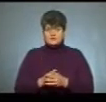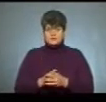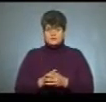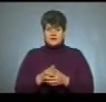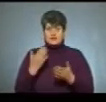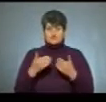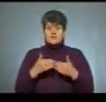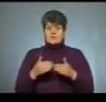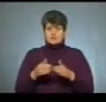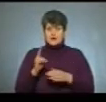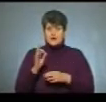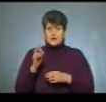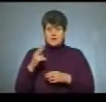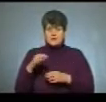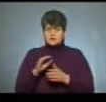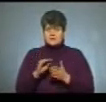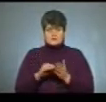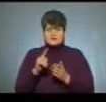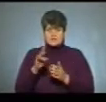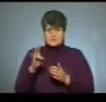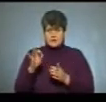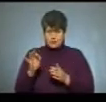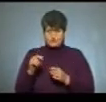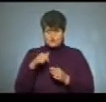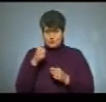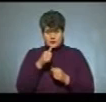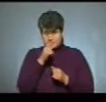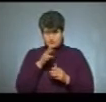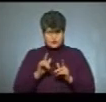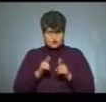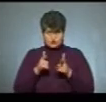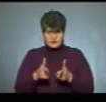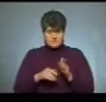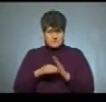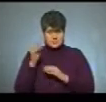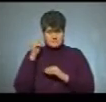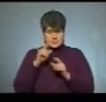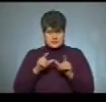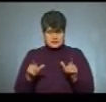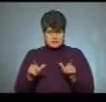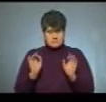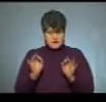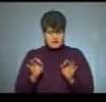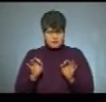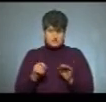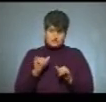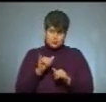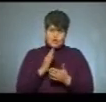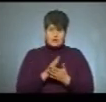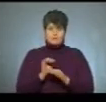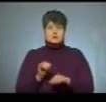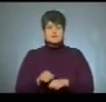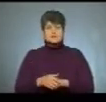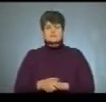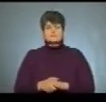випускник коледжу не склав ЗНО, цього ж року він не може вступити в вищий навчальний заклад. Правильно? Чи в нього є все-таки можливість?